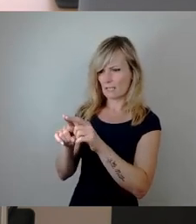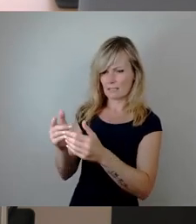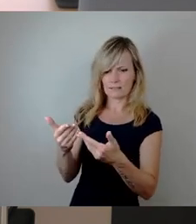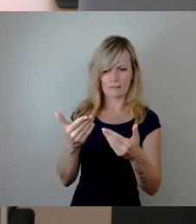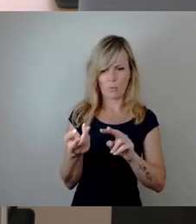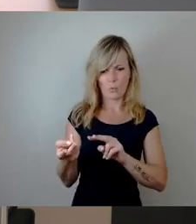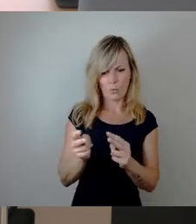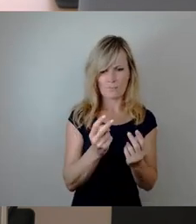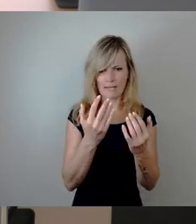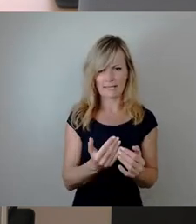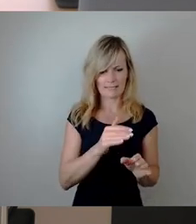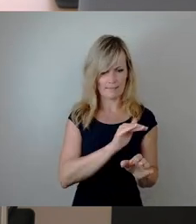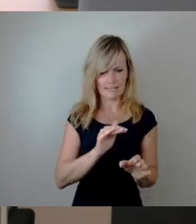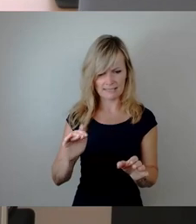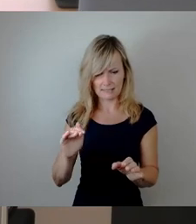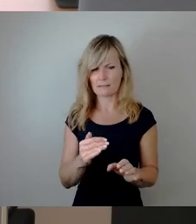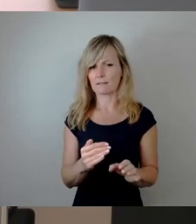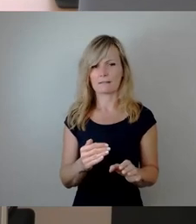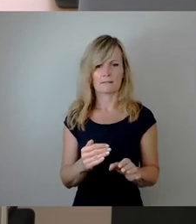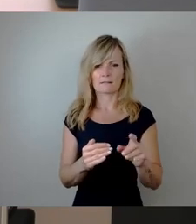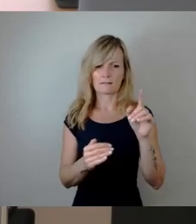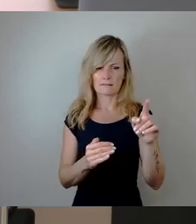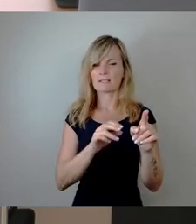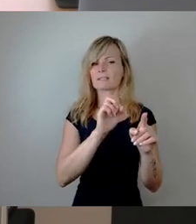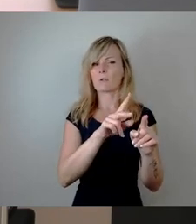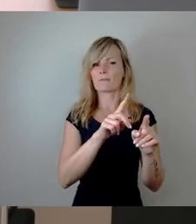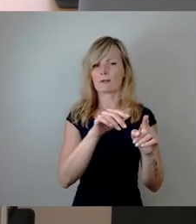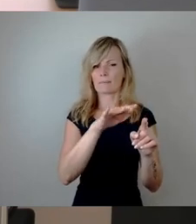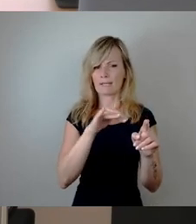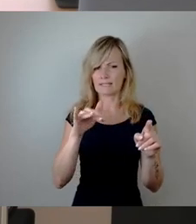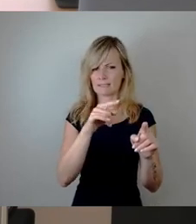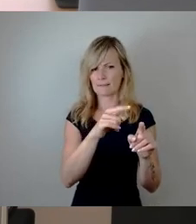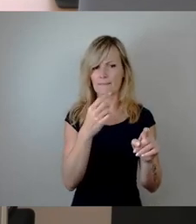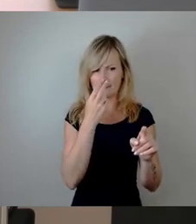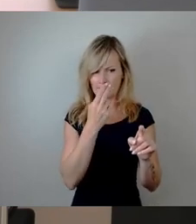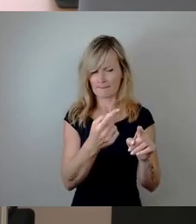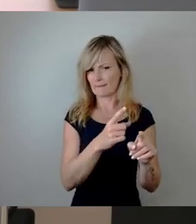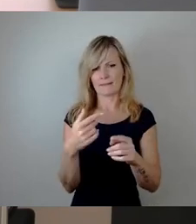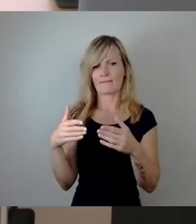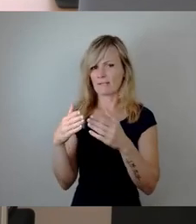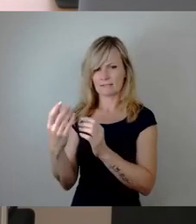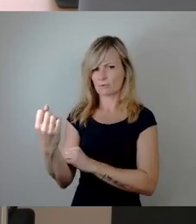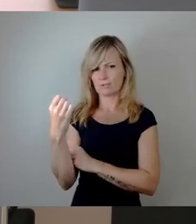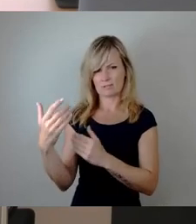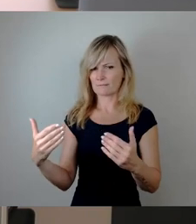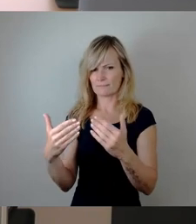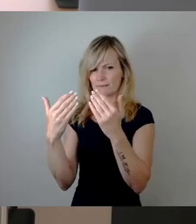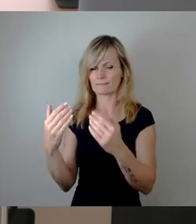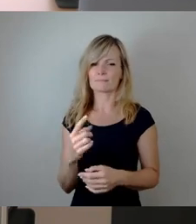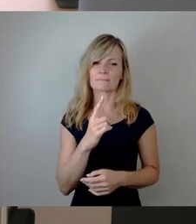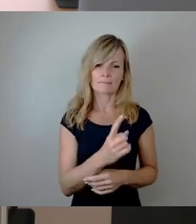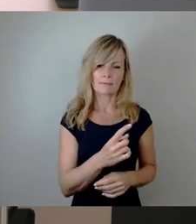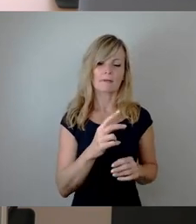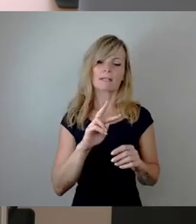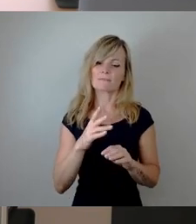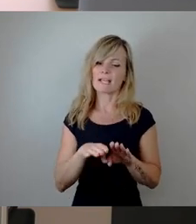diese Zwölfer-Variante die Fraktionsstärken nicht abbilden, aber sie bilden in einem zweiten Schritt